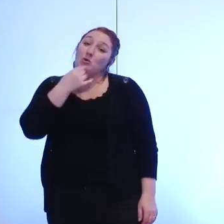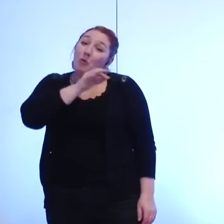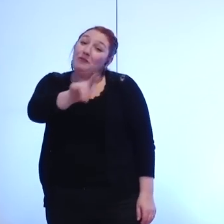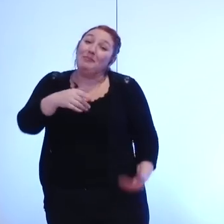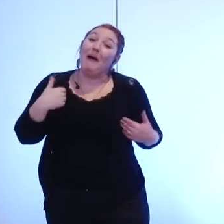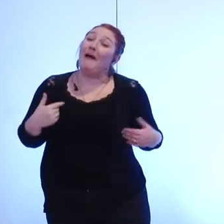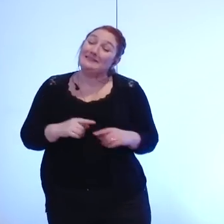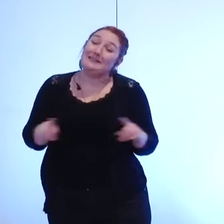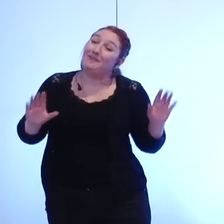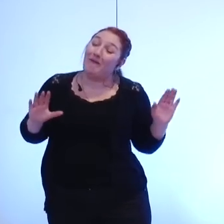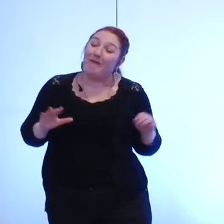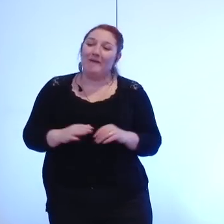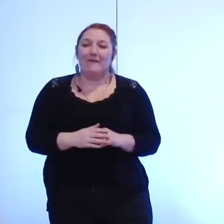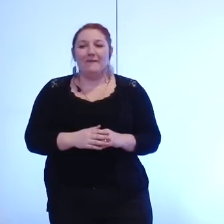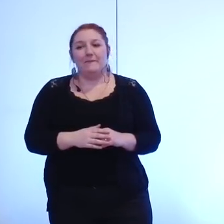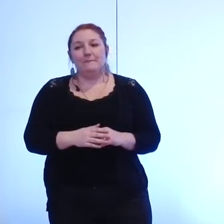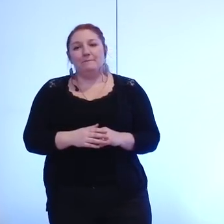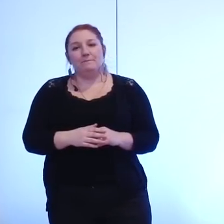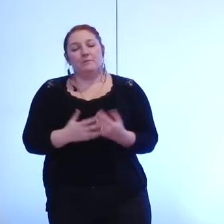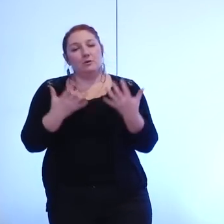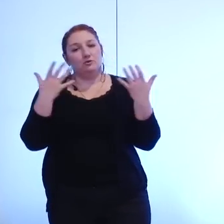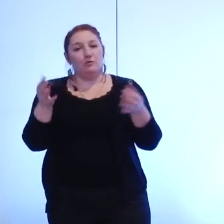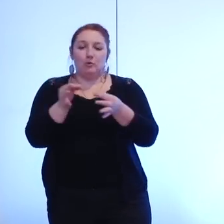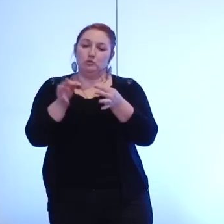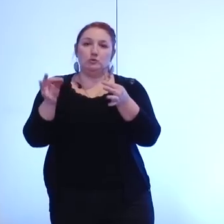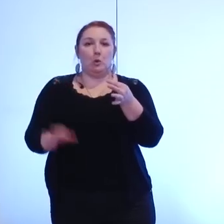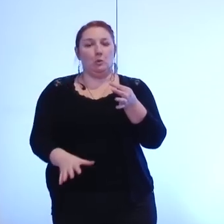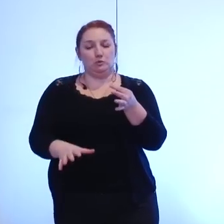solution qui soit la plus satisfaisante possible